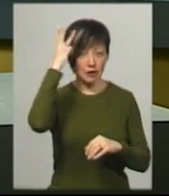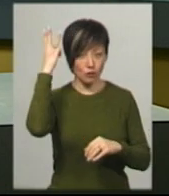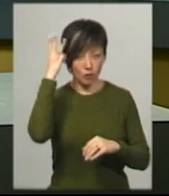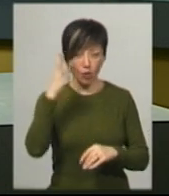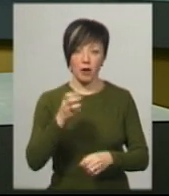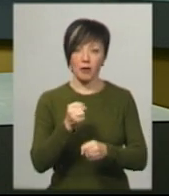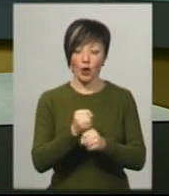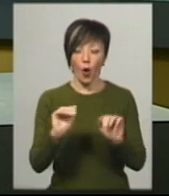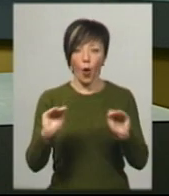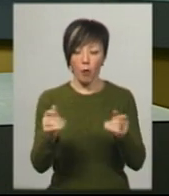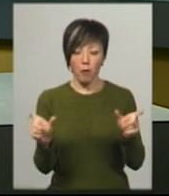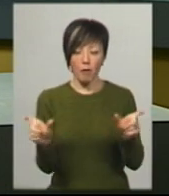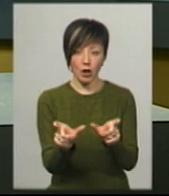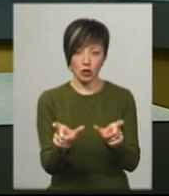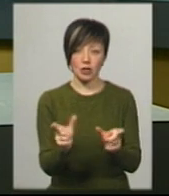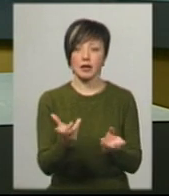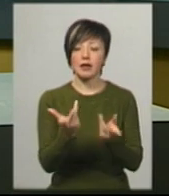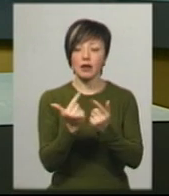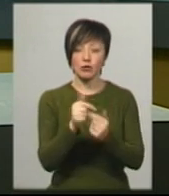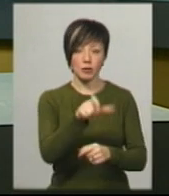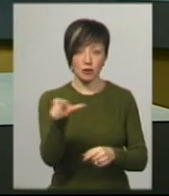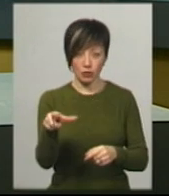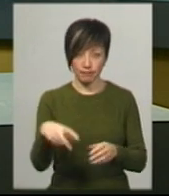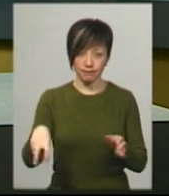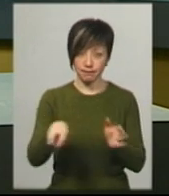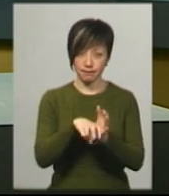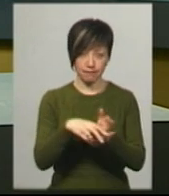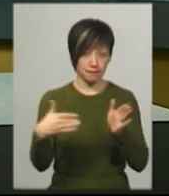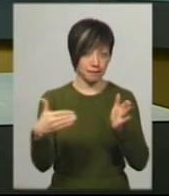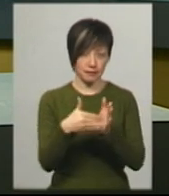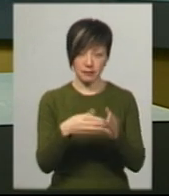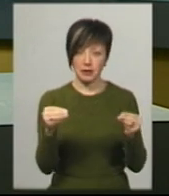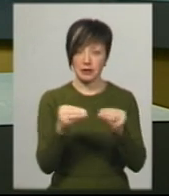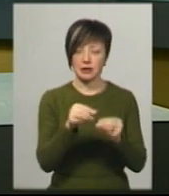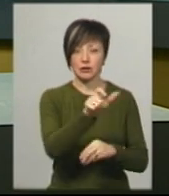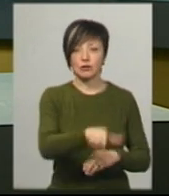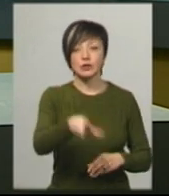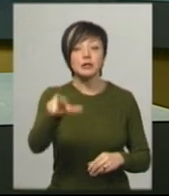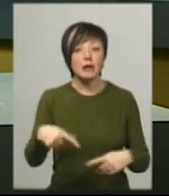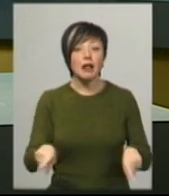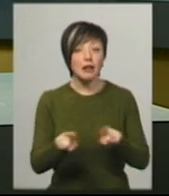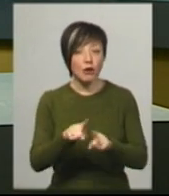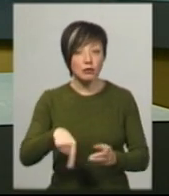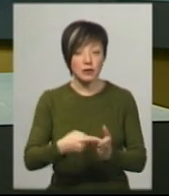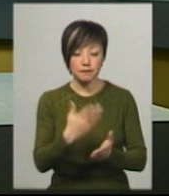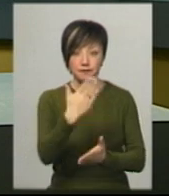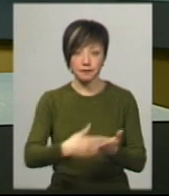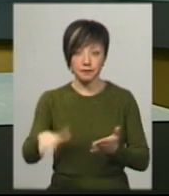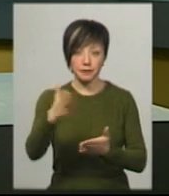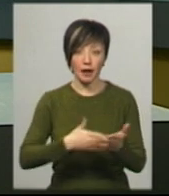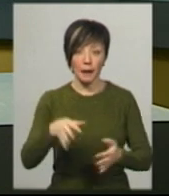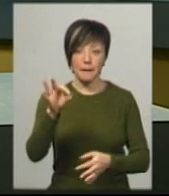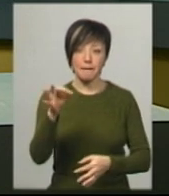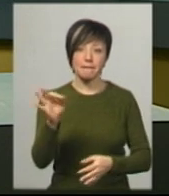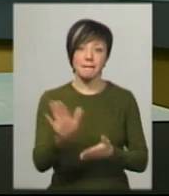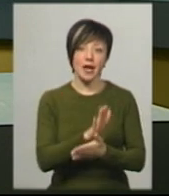центрі діє обмеження у кількості пасажирів. У салоні громадського транспорту – до 10 осіб. Також у місті відмінили пільговий проїзд